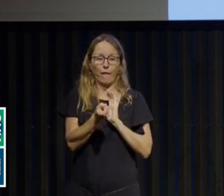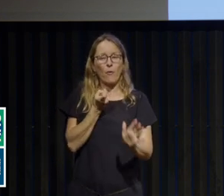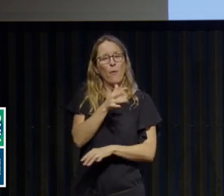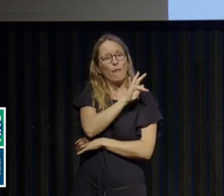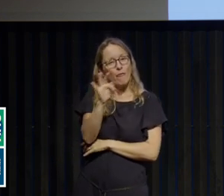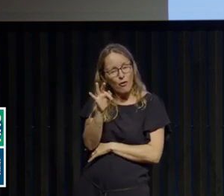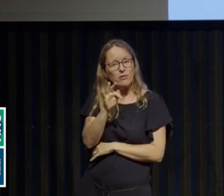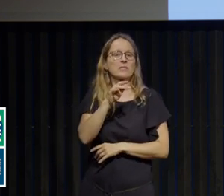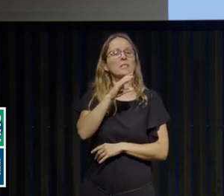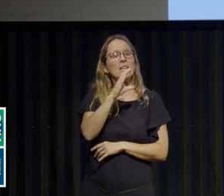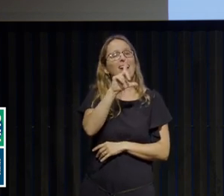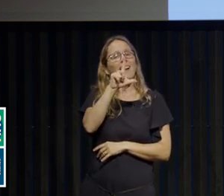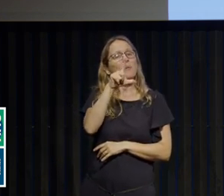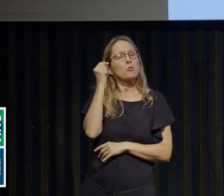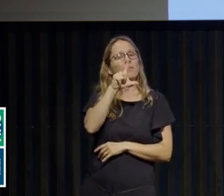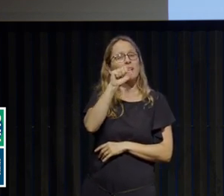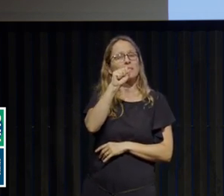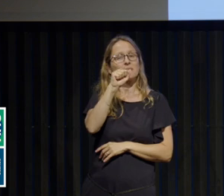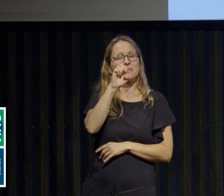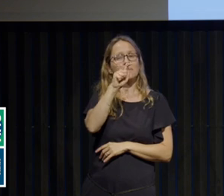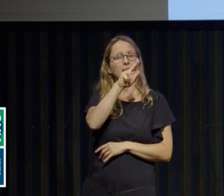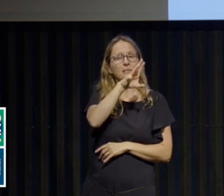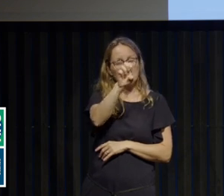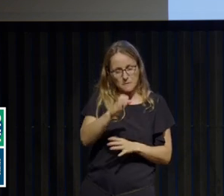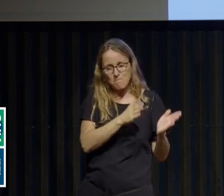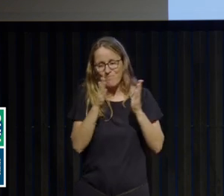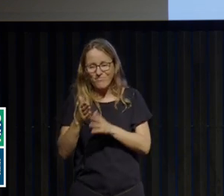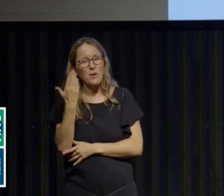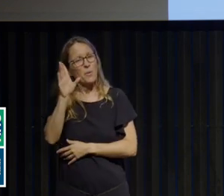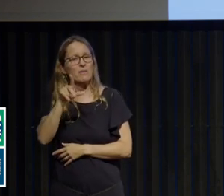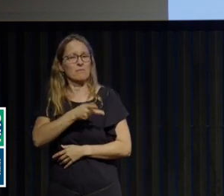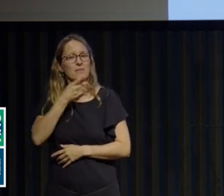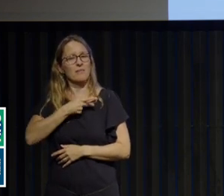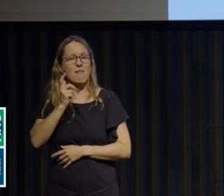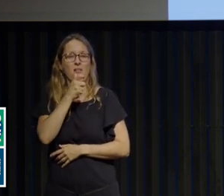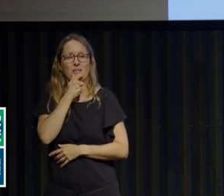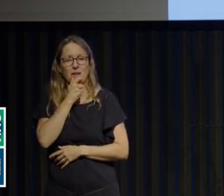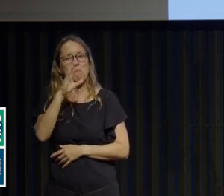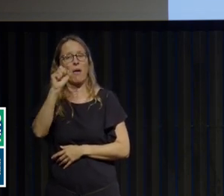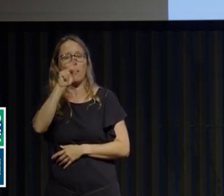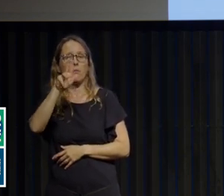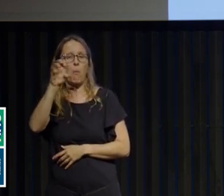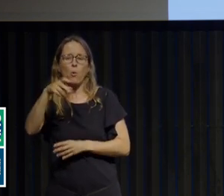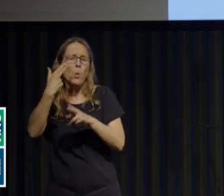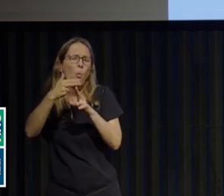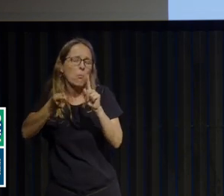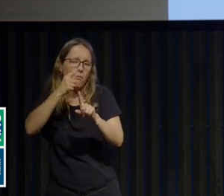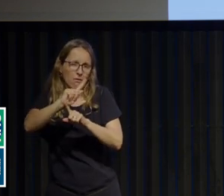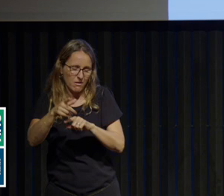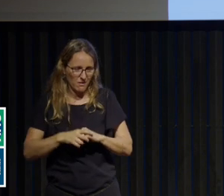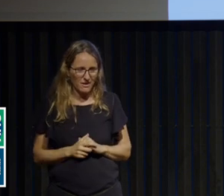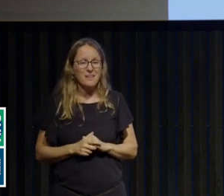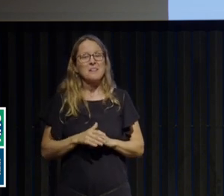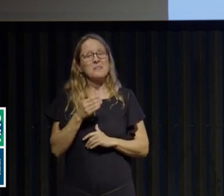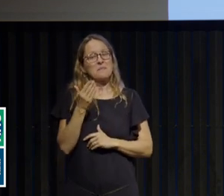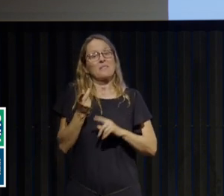Charles Lasseg, et de l'autre, un médecin anglais, William Gull. Alors, peu importe les noms, mais ce qui